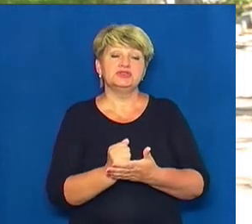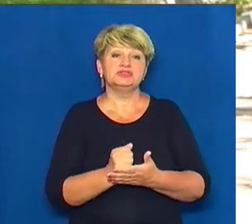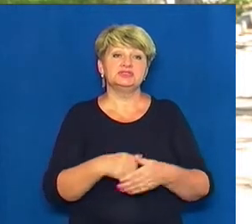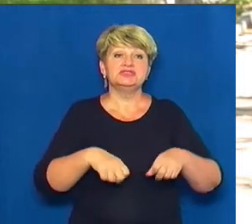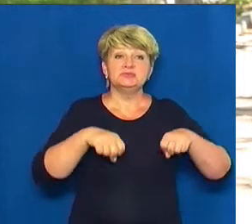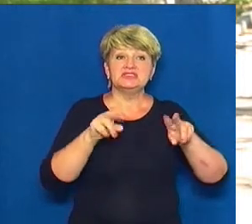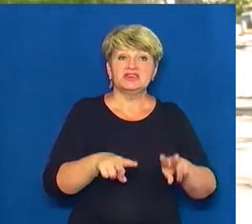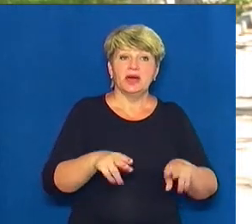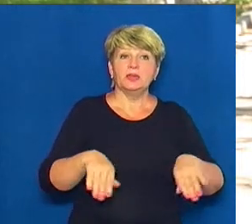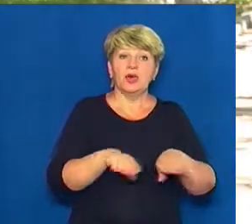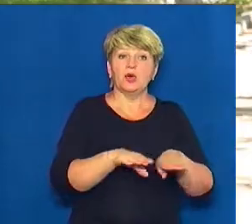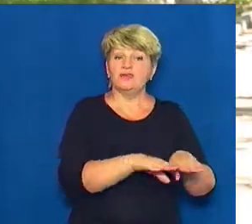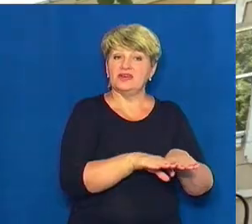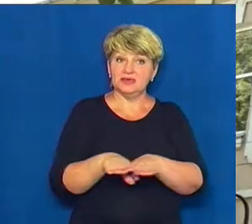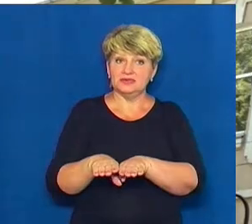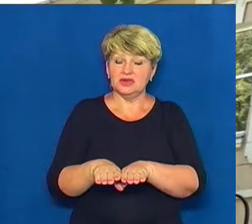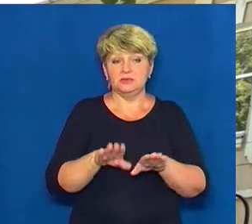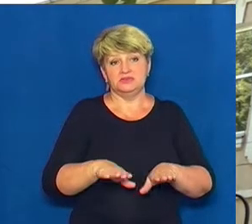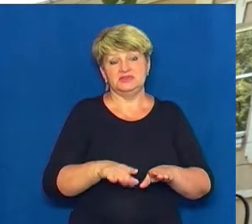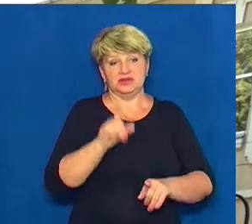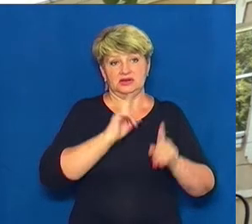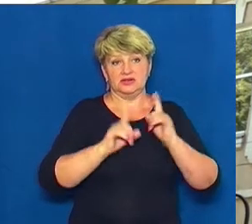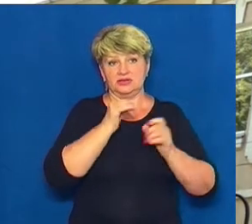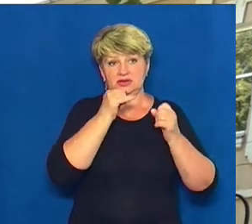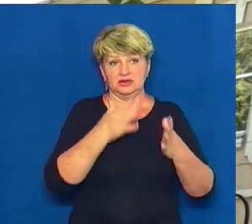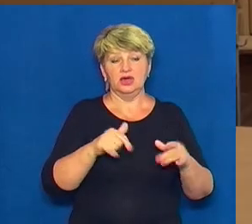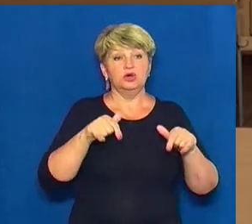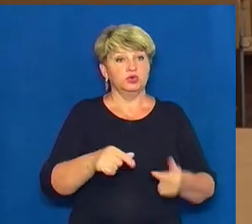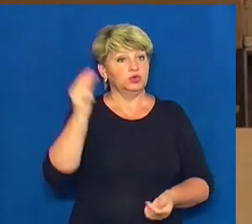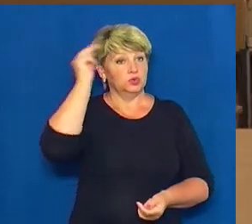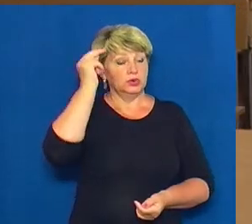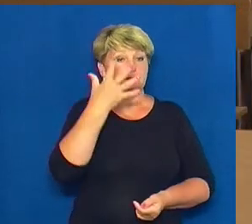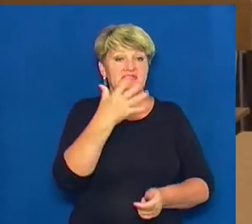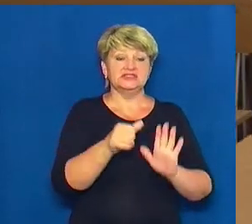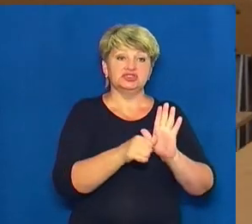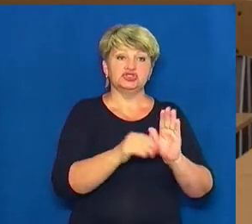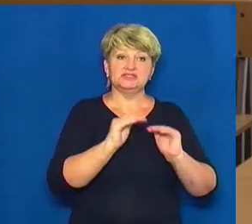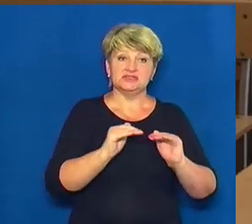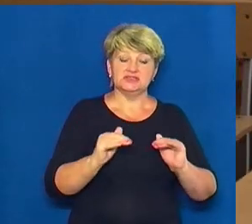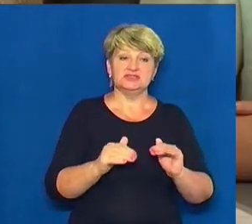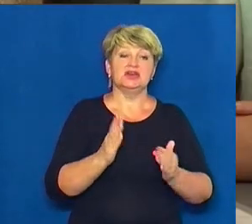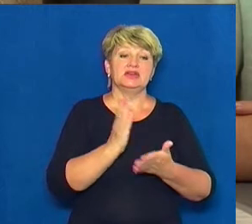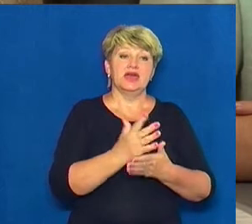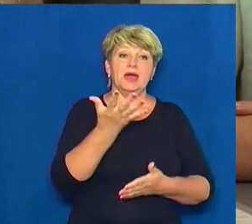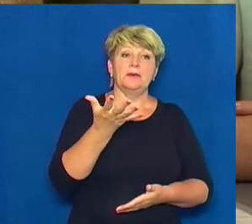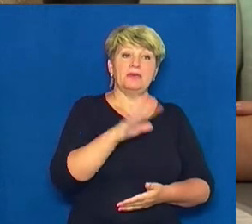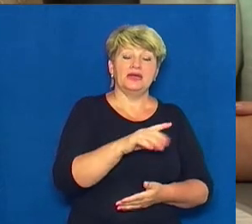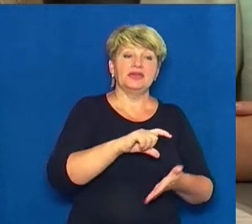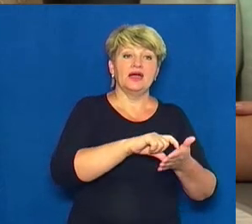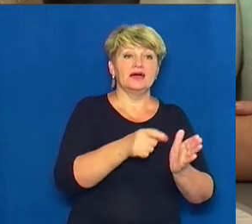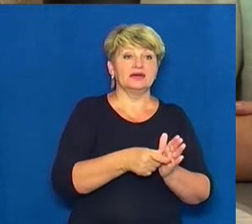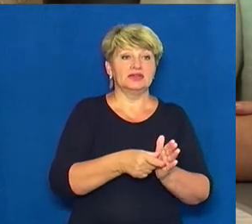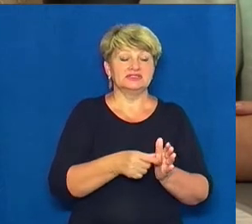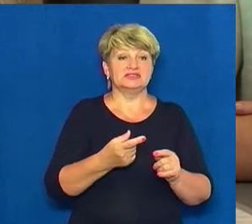міська рада не зможе. Нині тут навчається 56 дітей та сформовано 5 класів, розповідає директорка